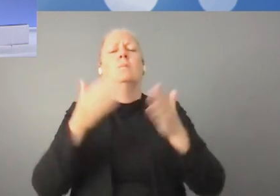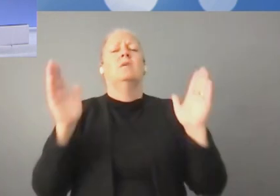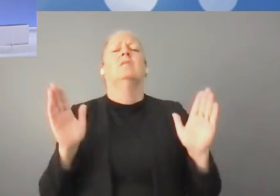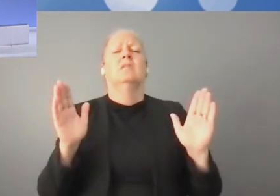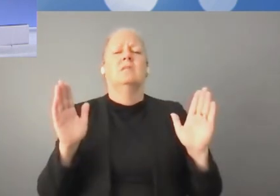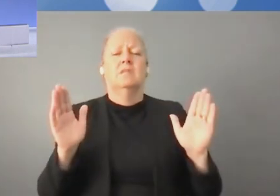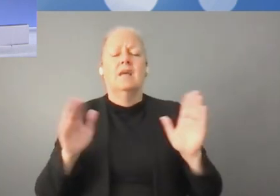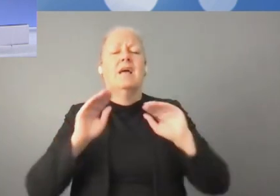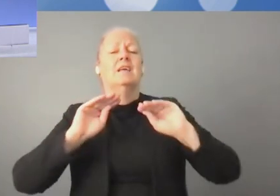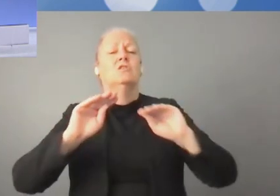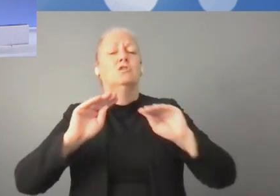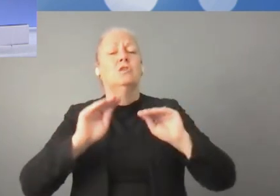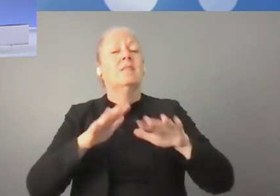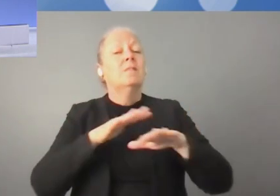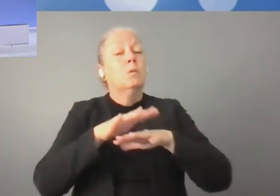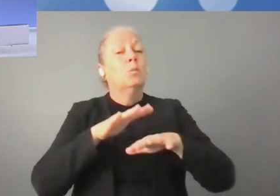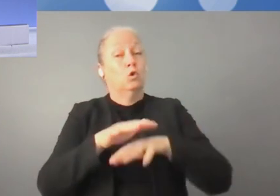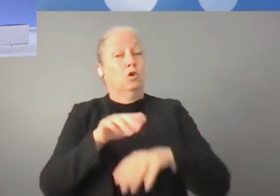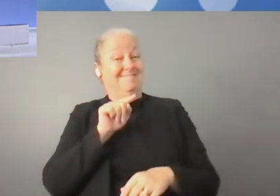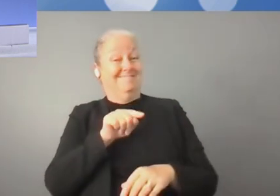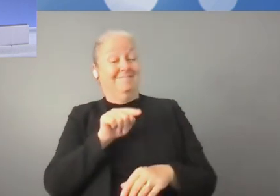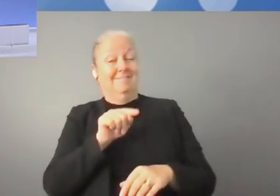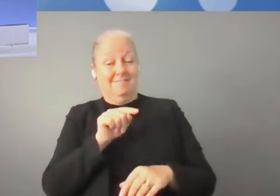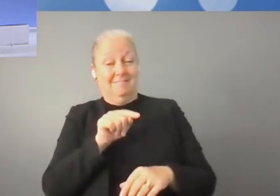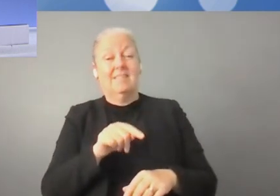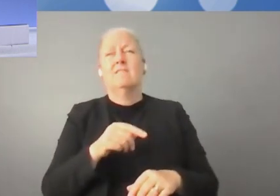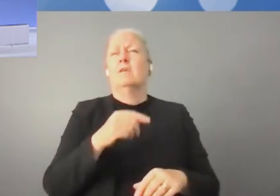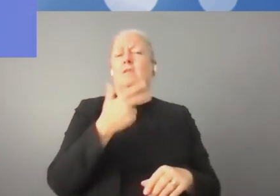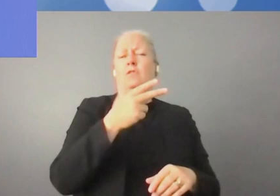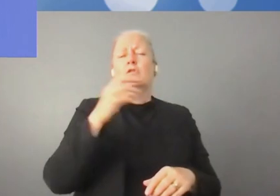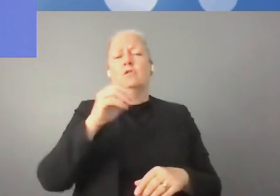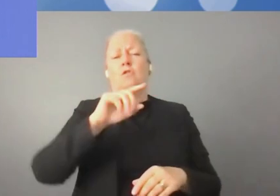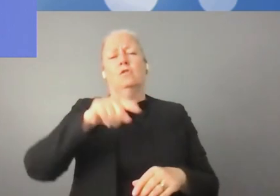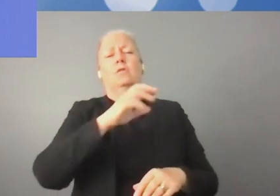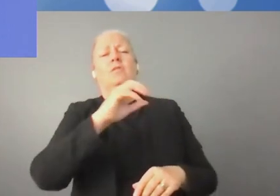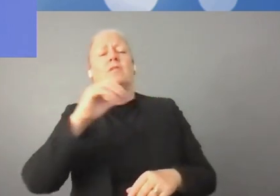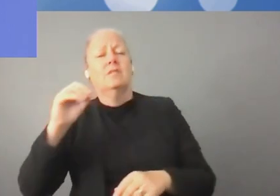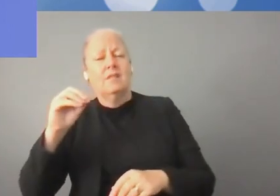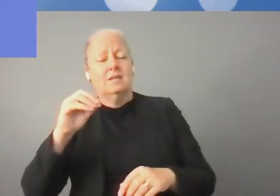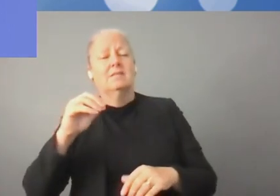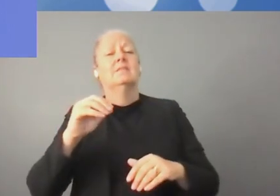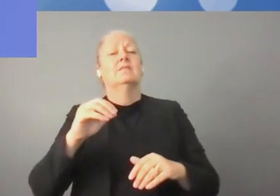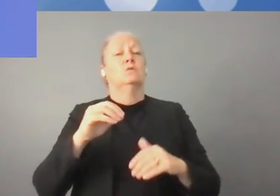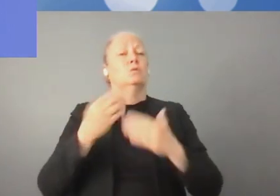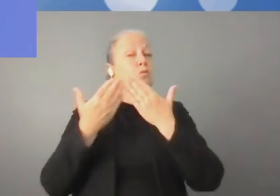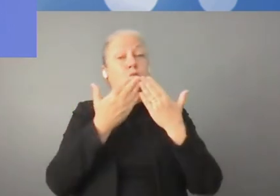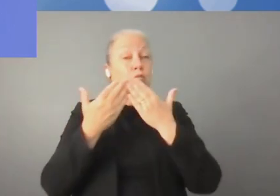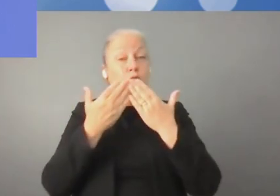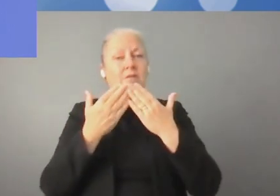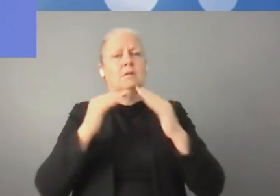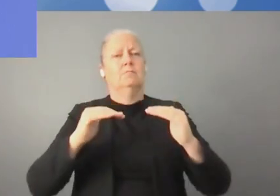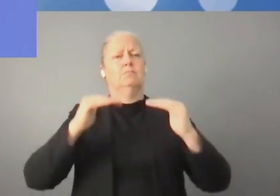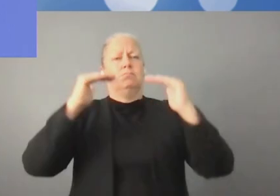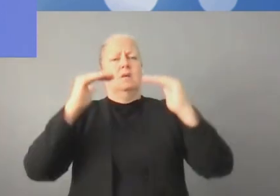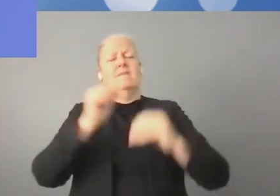probablement du premier projet européen que nous appelait Open Education Network, le réseau de l'éducation.